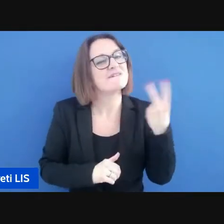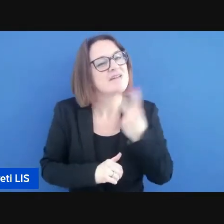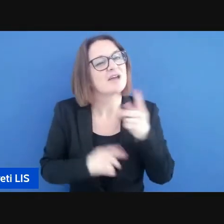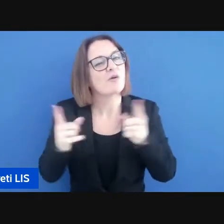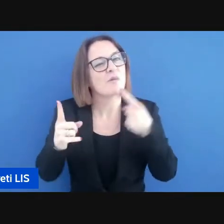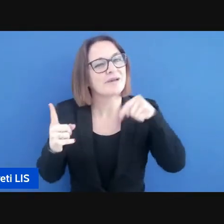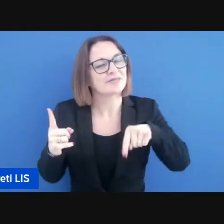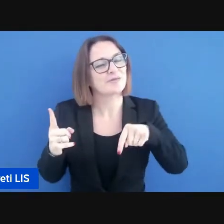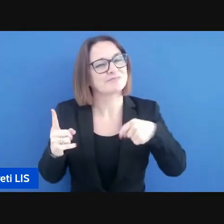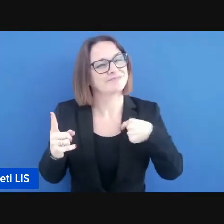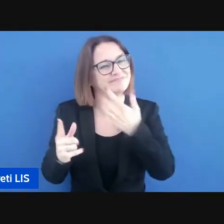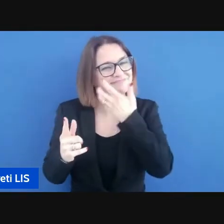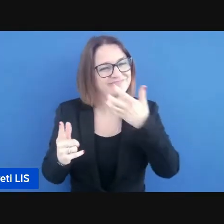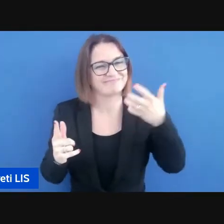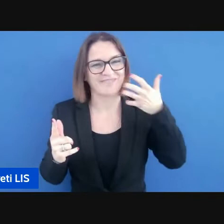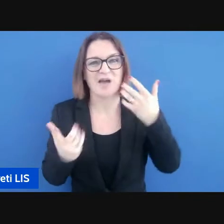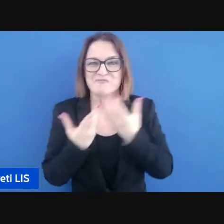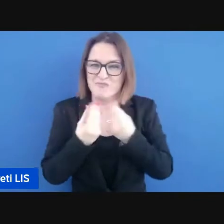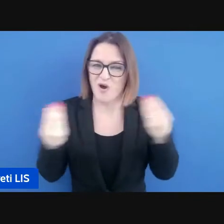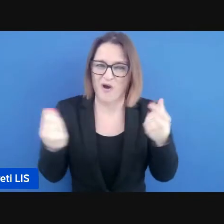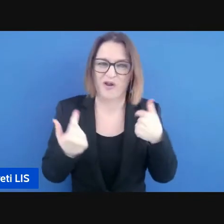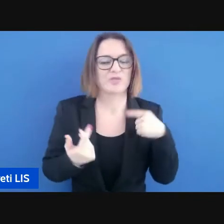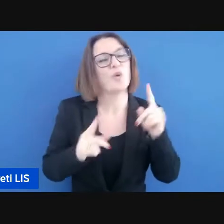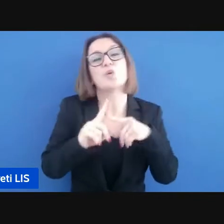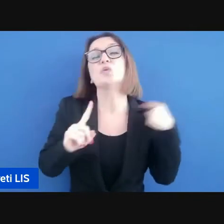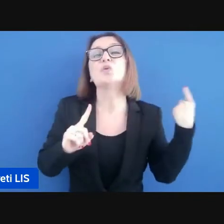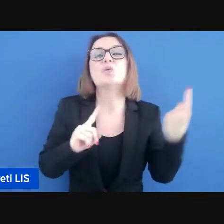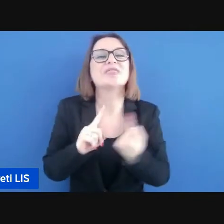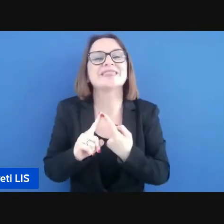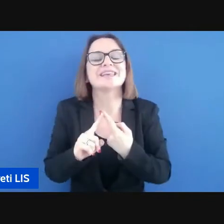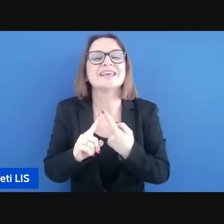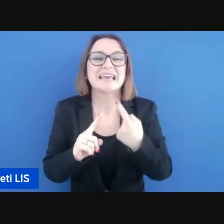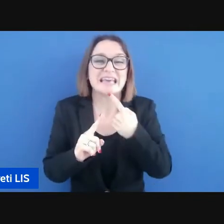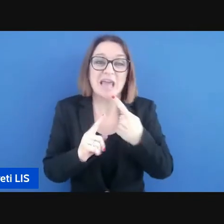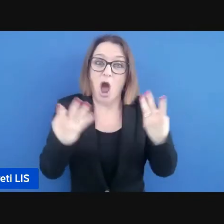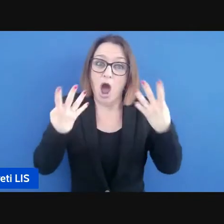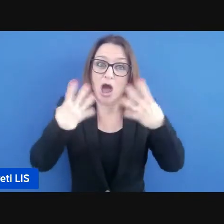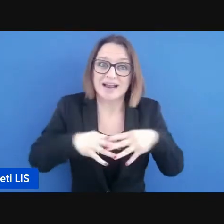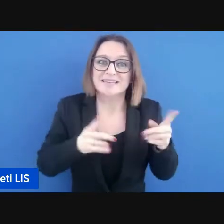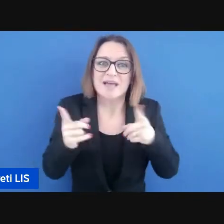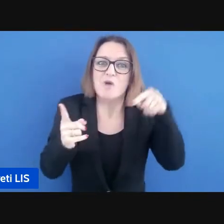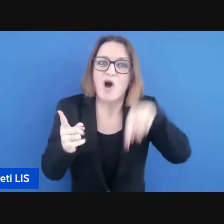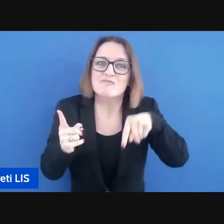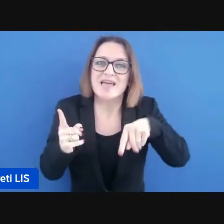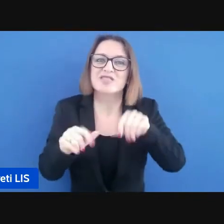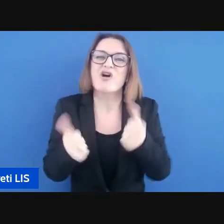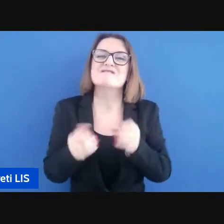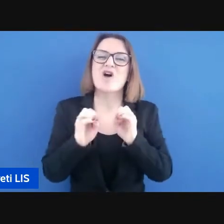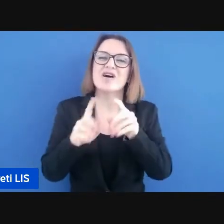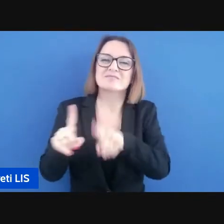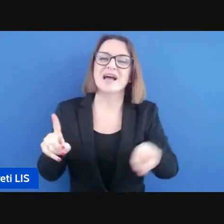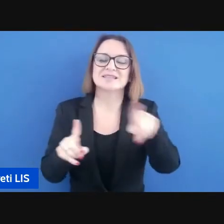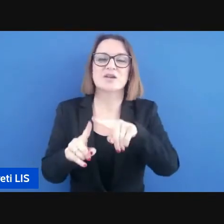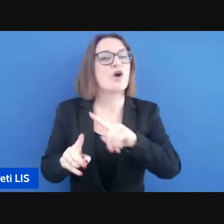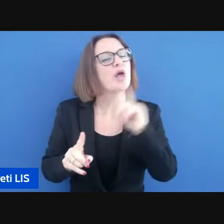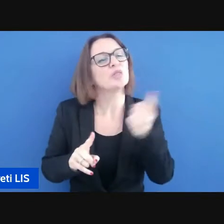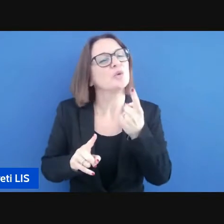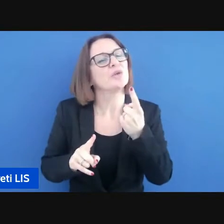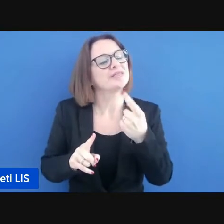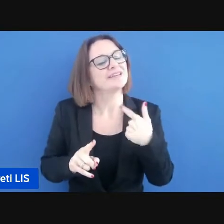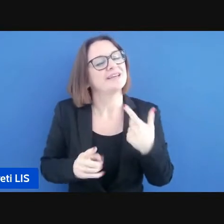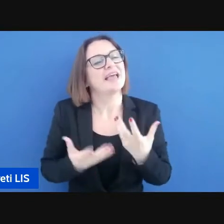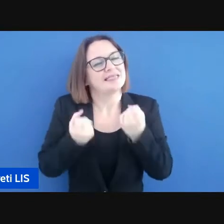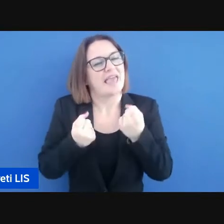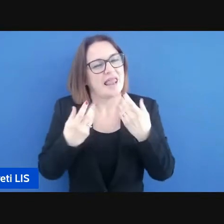modo qui tutti noi teniamo in particolar modo noi che abbiamo pensato a questo momento formativo per voi ed è davvero con